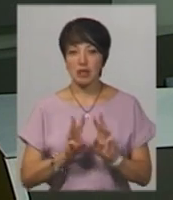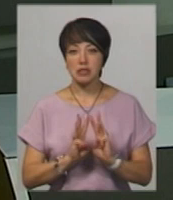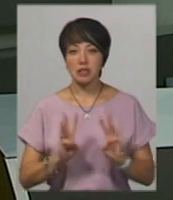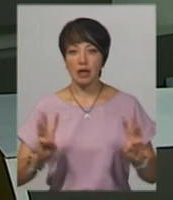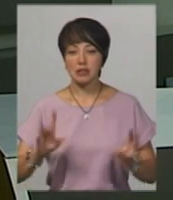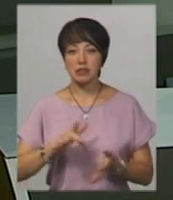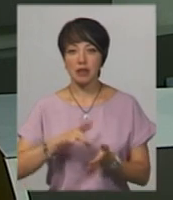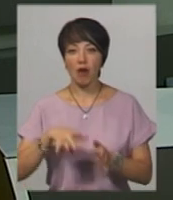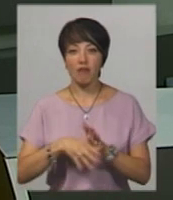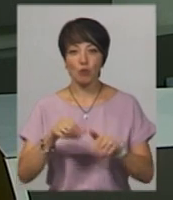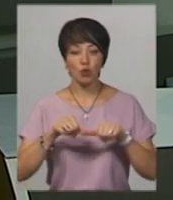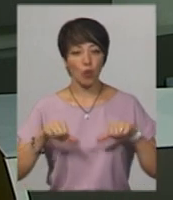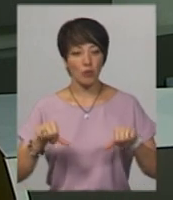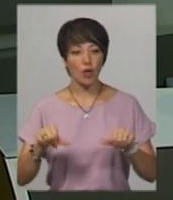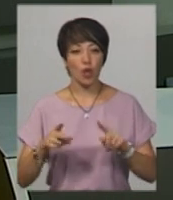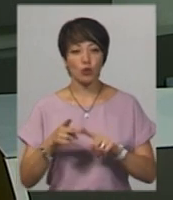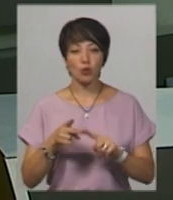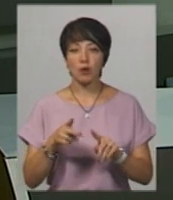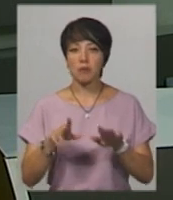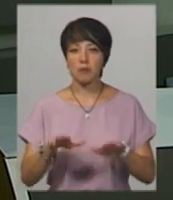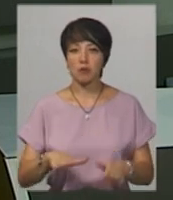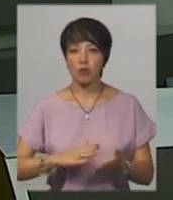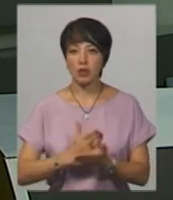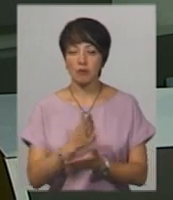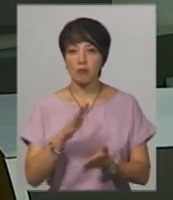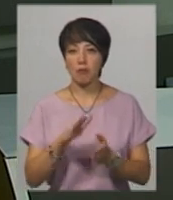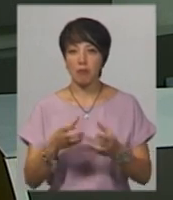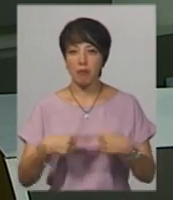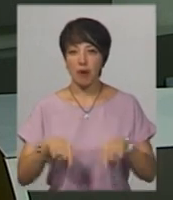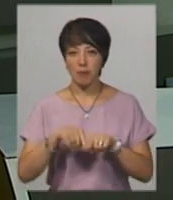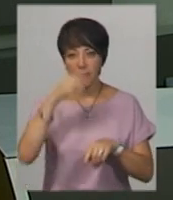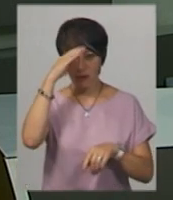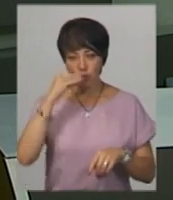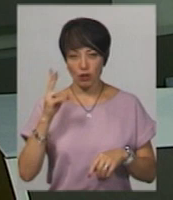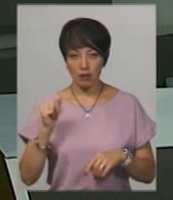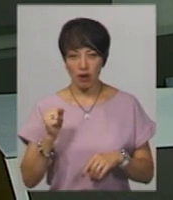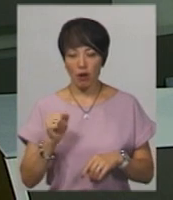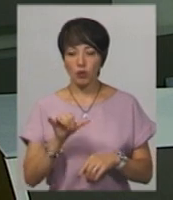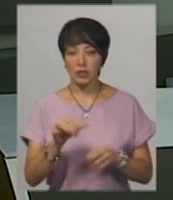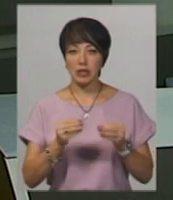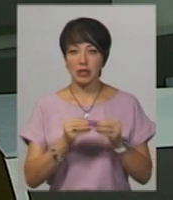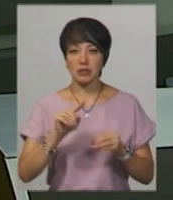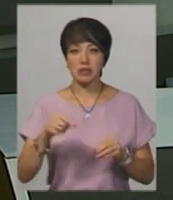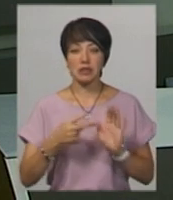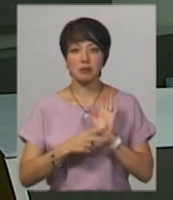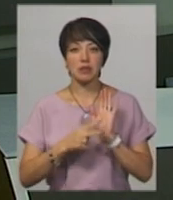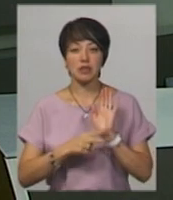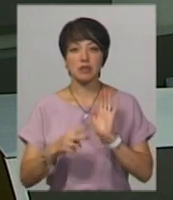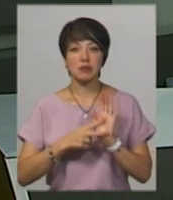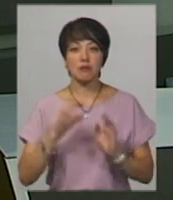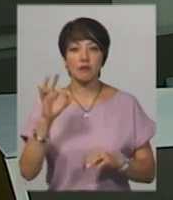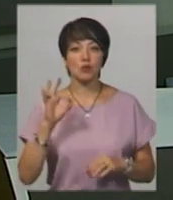Центральної виборчої комісії. Друге місце у політичної партії – Всеукраїнське об'єднання «Батьківщина». У них 10,77